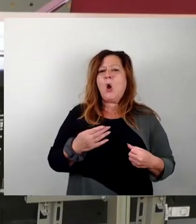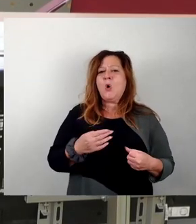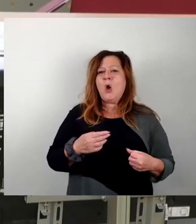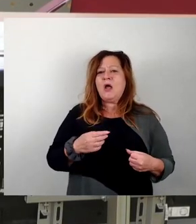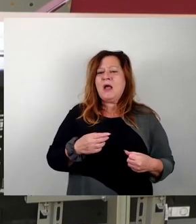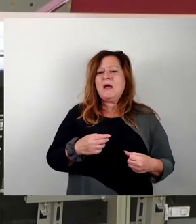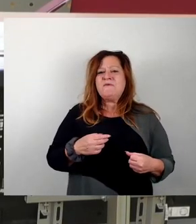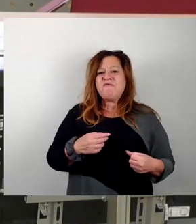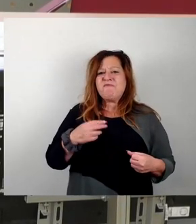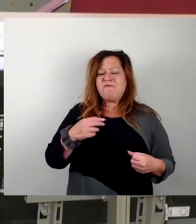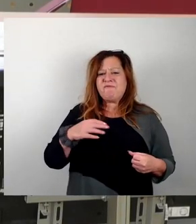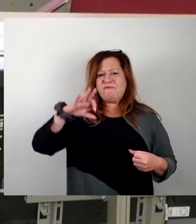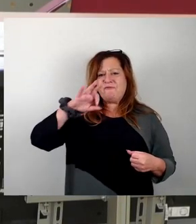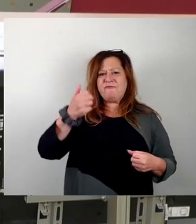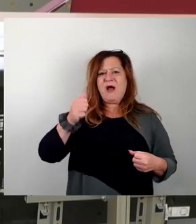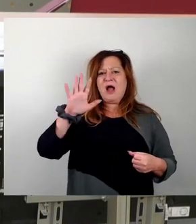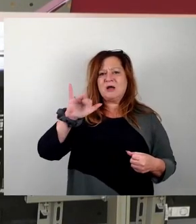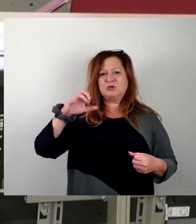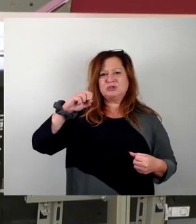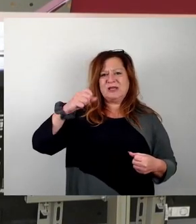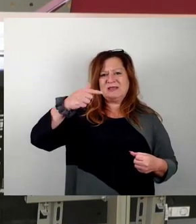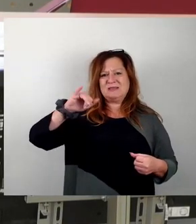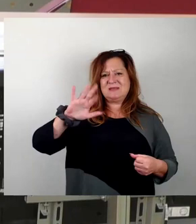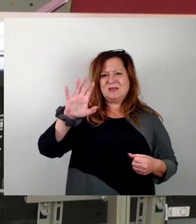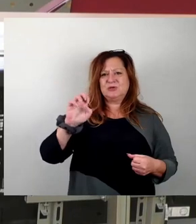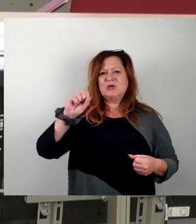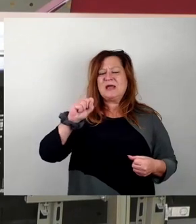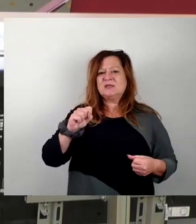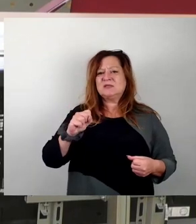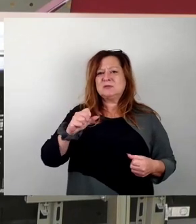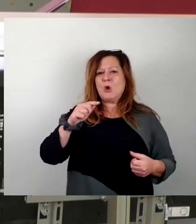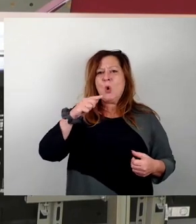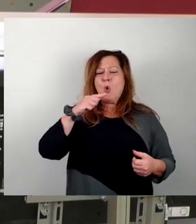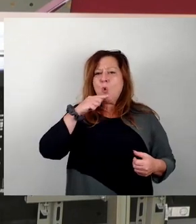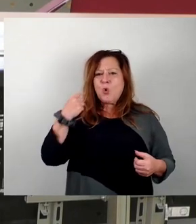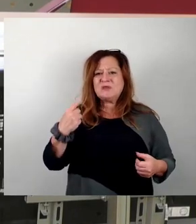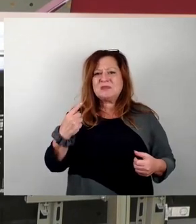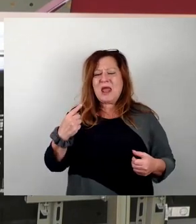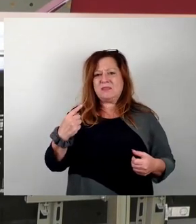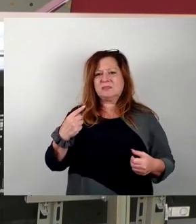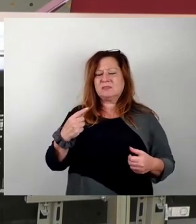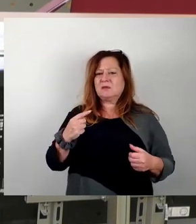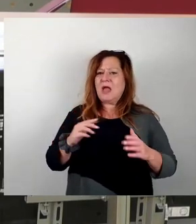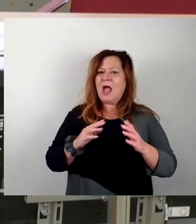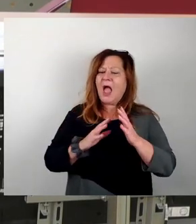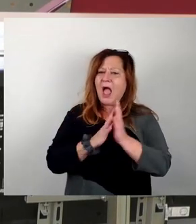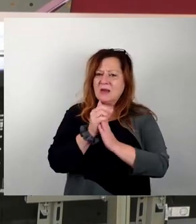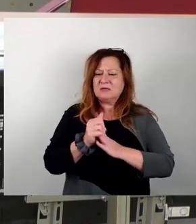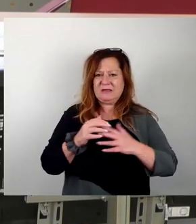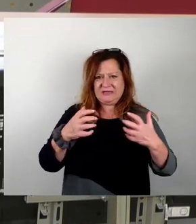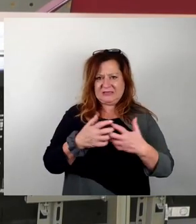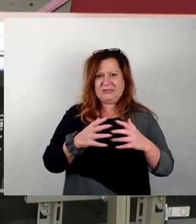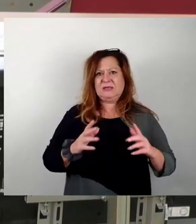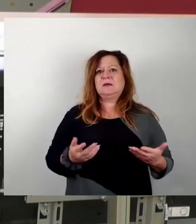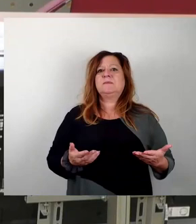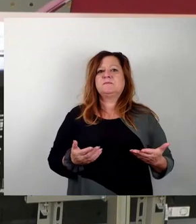dieses Denkmal erfahren hat. Jedenfalls für mich und ich finde es einen wichtigen Aspekt. Es wurde darauf hingewiesen, dass